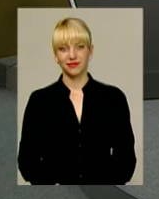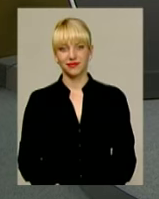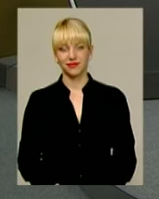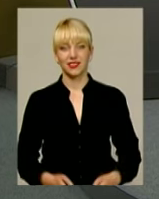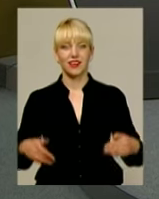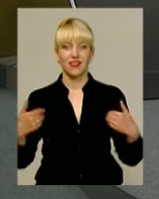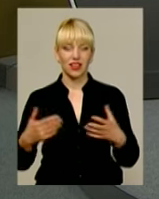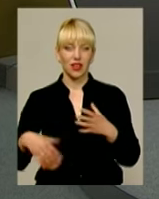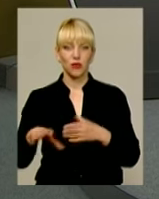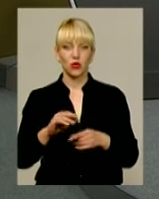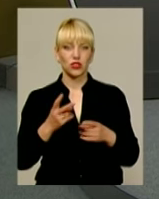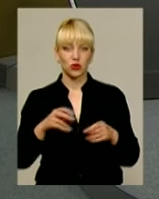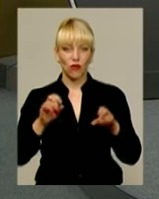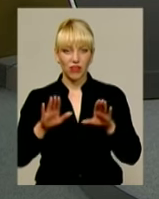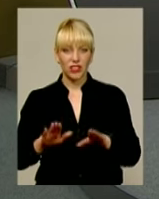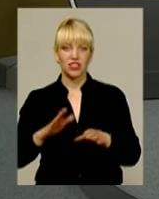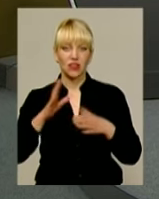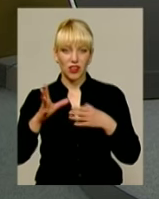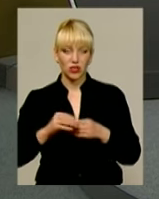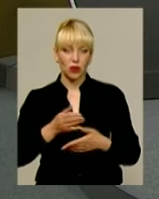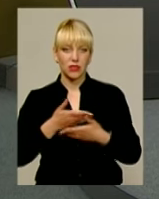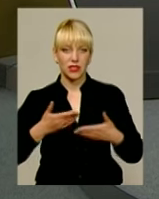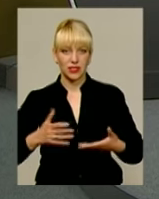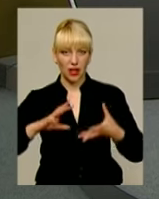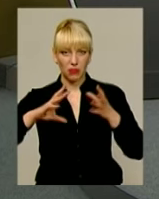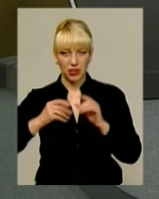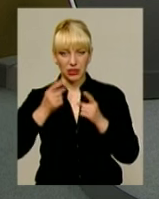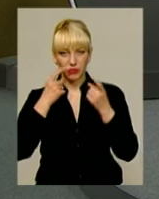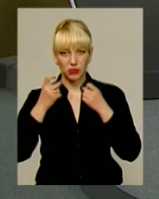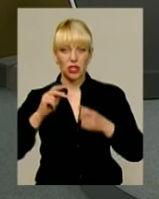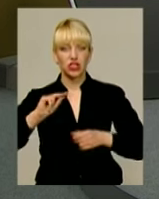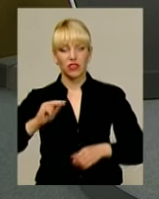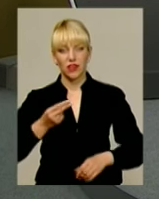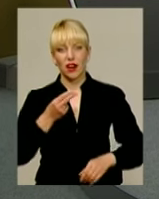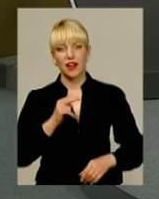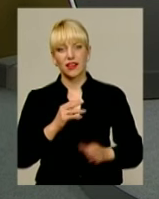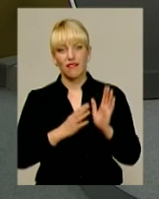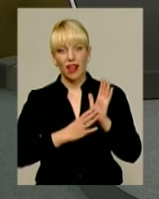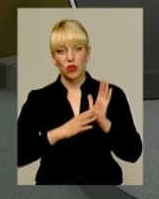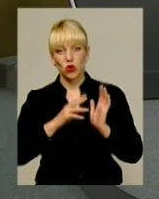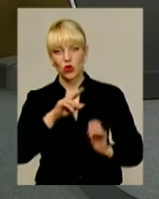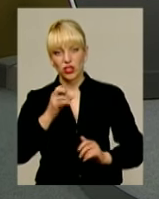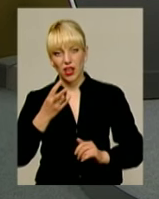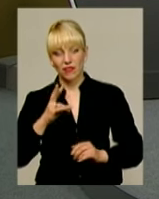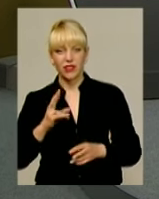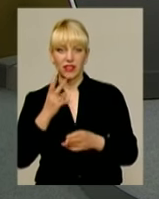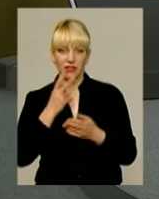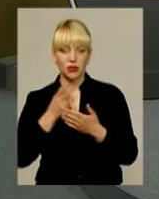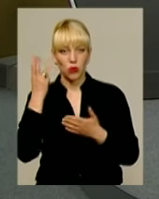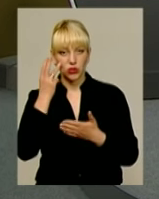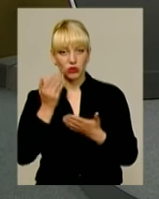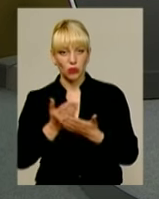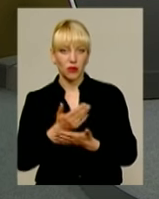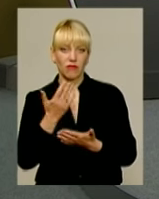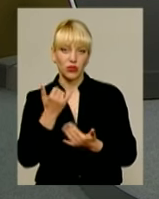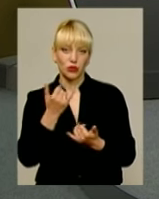Вітаємо усіх, хто вирішив разом із нами підбити інформаційний підсумок четверга 9 червня. В ефірі «Подільська панорама». Сьогодні у